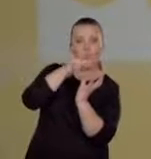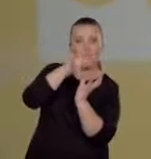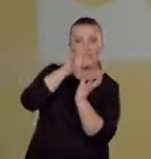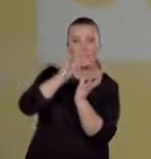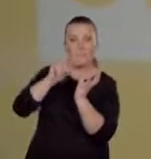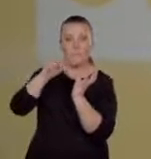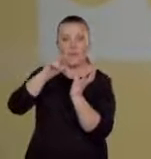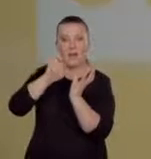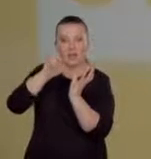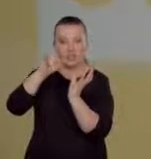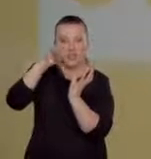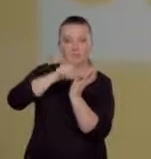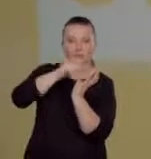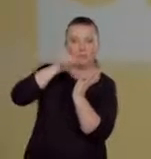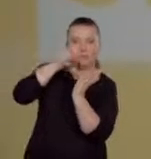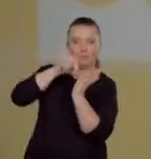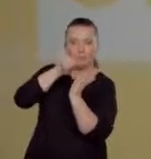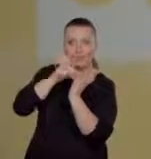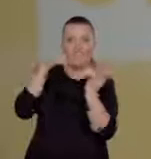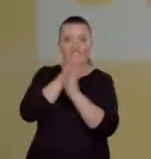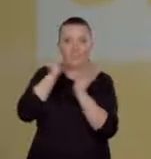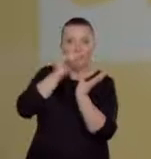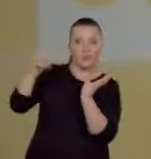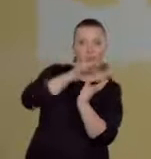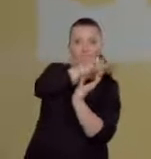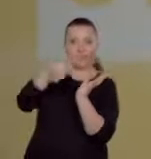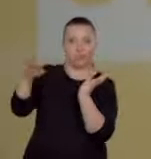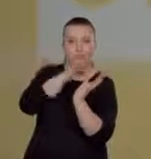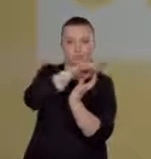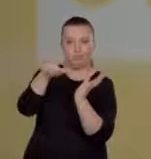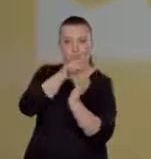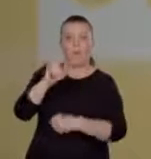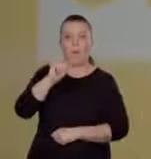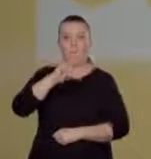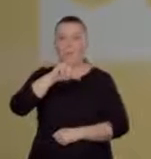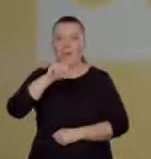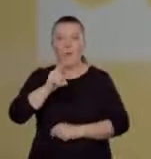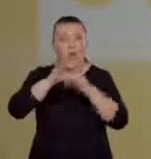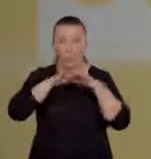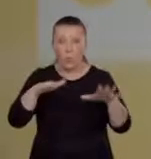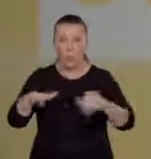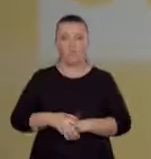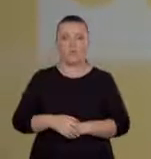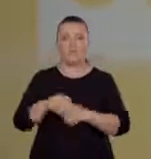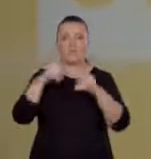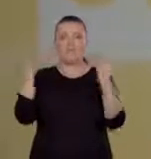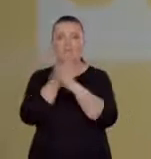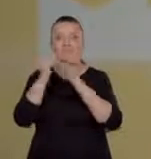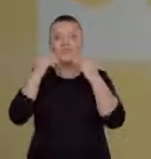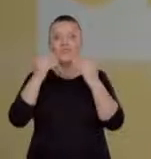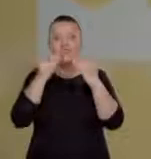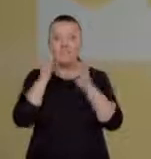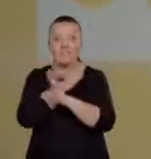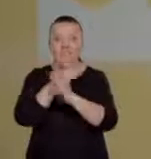ilości. Z tego powodu, nawet wtedy, kiedy brakuje zapylaczy, pyłek może być przeniesiony z jednej rośliny na znamie drugiej